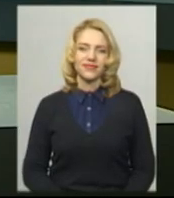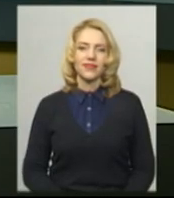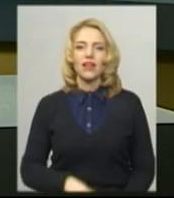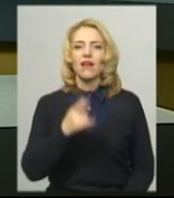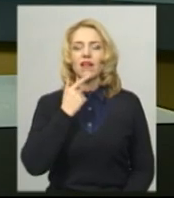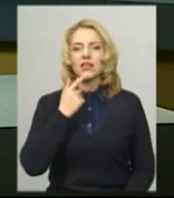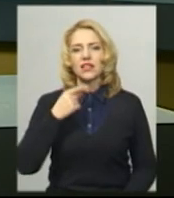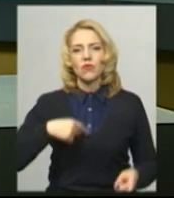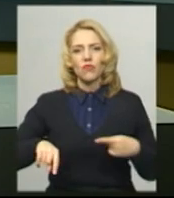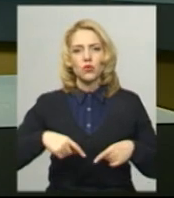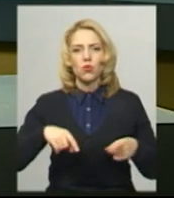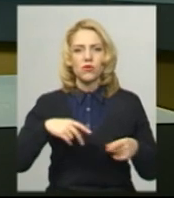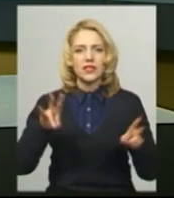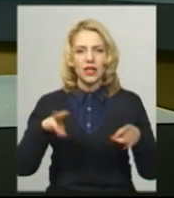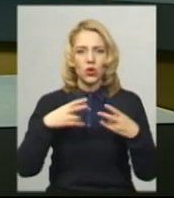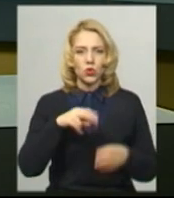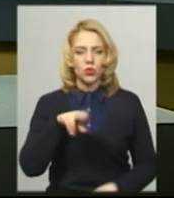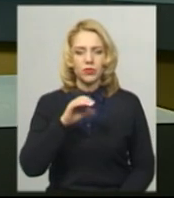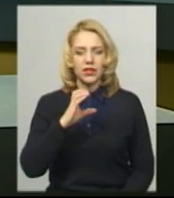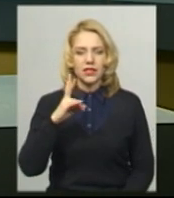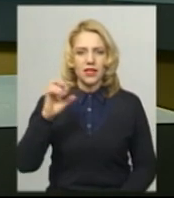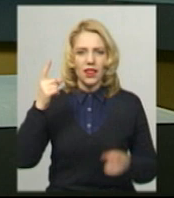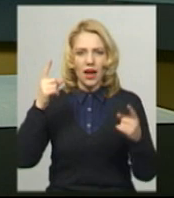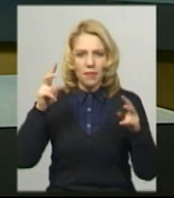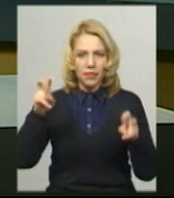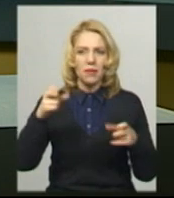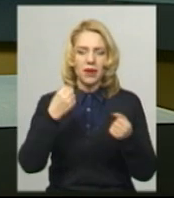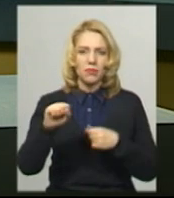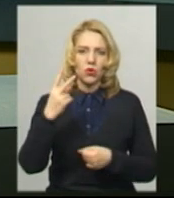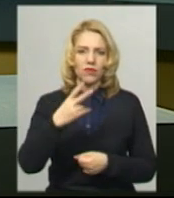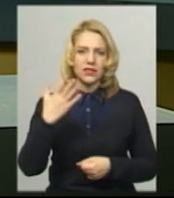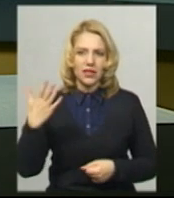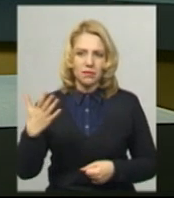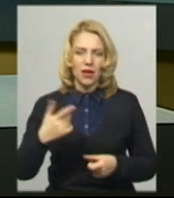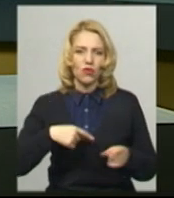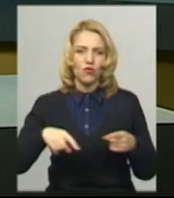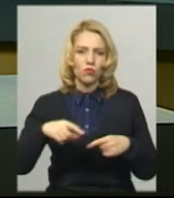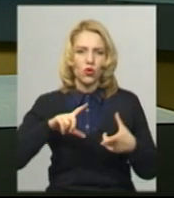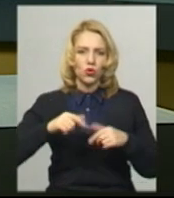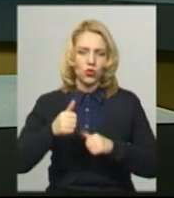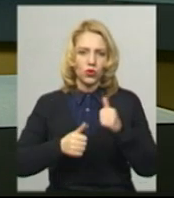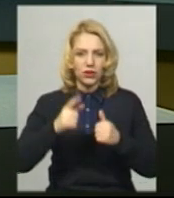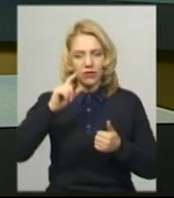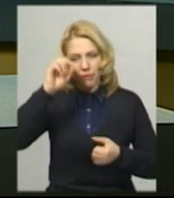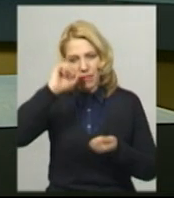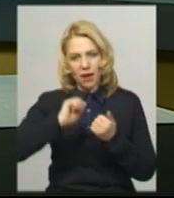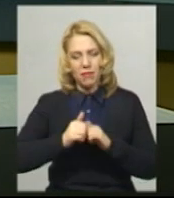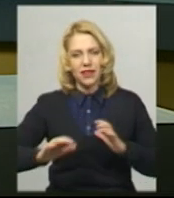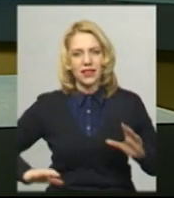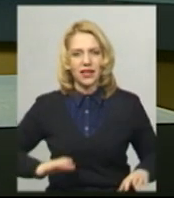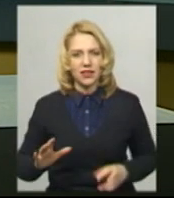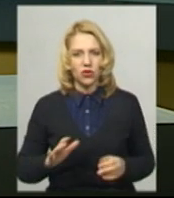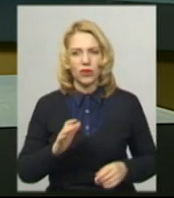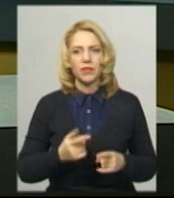Красилівський футбольний клуб «Десна» переміг у 25-му футзальному турнірі пам'яті тренера Анатолія Сотнійчука в Антонінах Красилівського